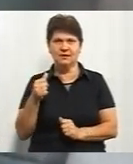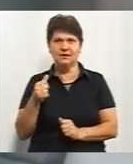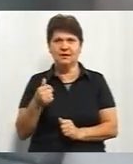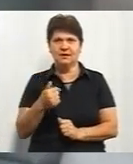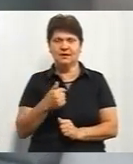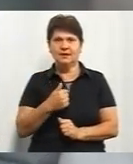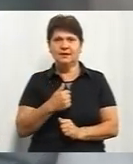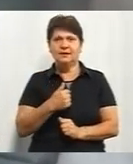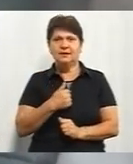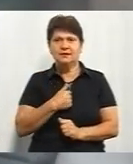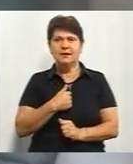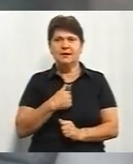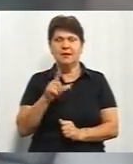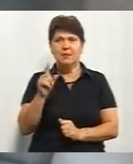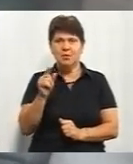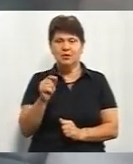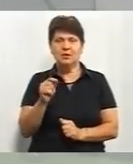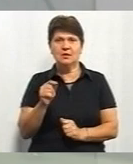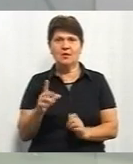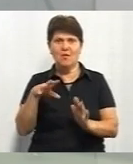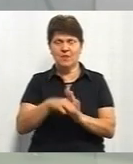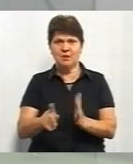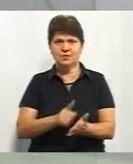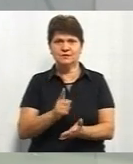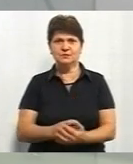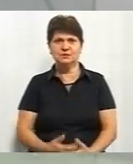істоту центру галантію, ми в понеділок його ввернемо обов'язково.